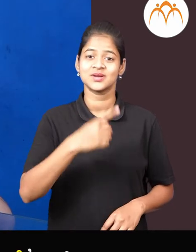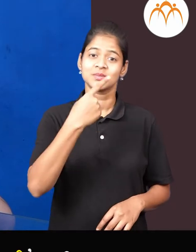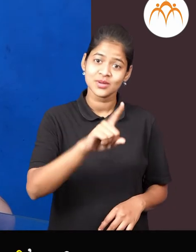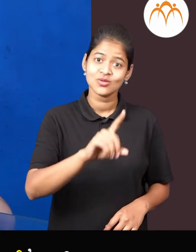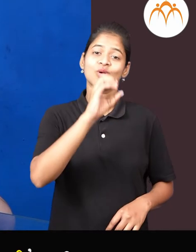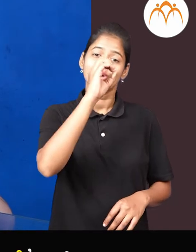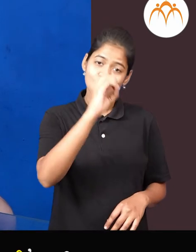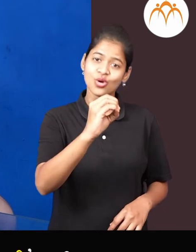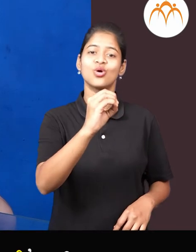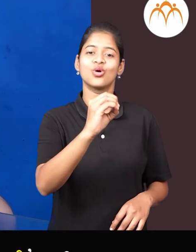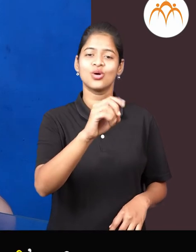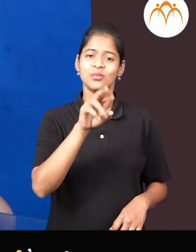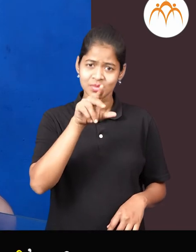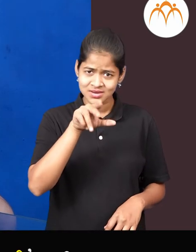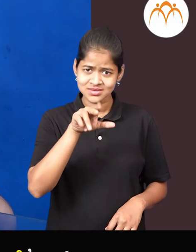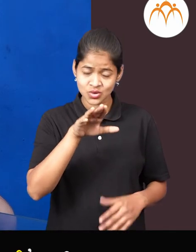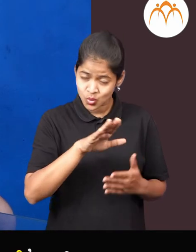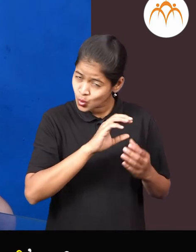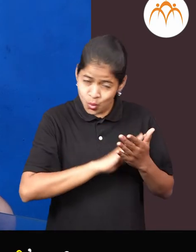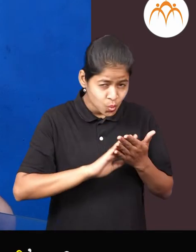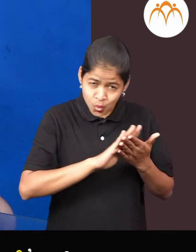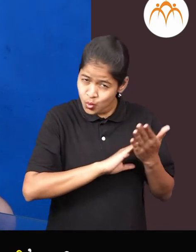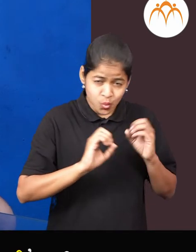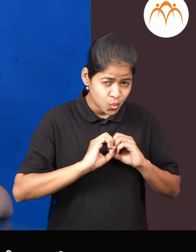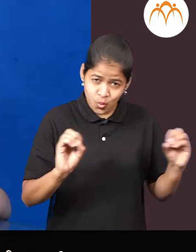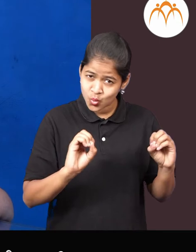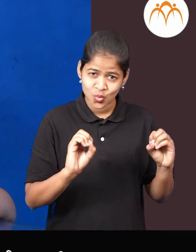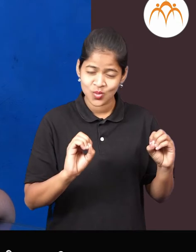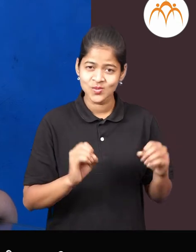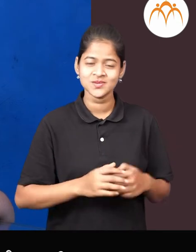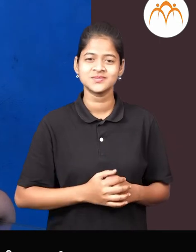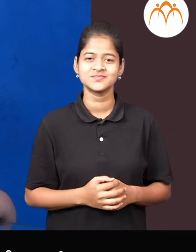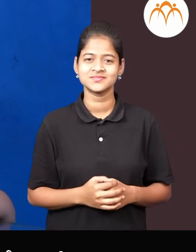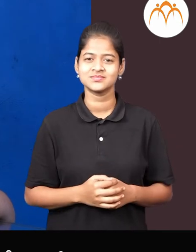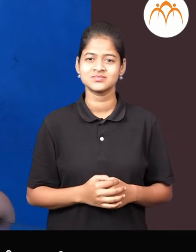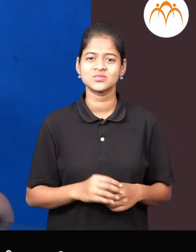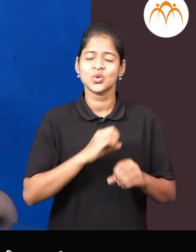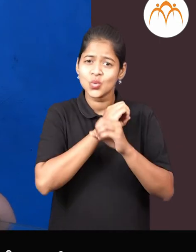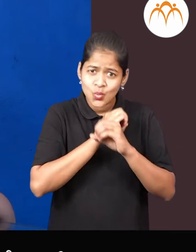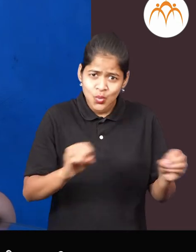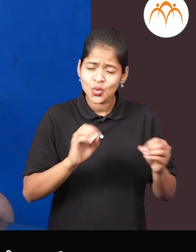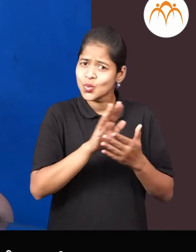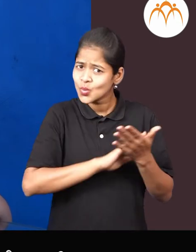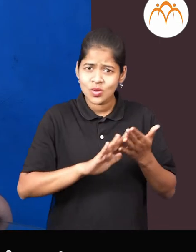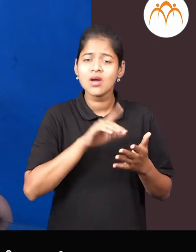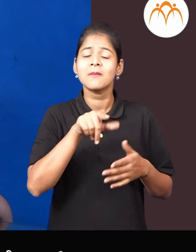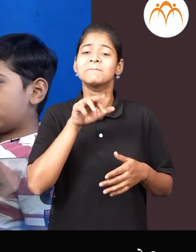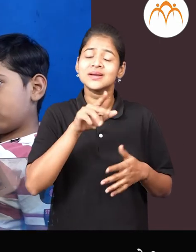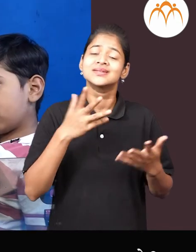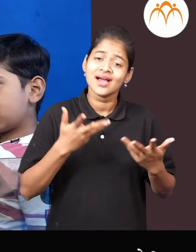आई शुन्य मंज्य काहीं सुनाई का? पड़ काहीं तुनाई मंज्य तरीका है